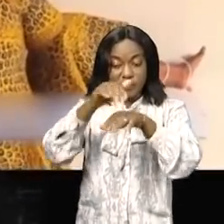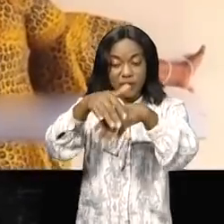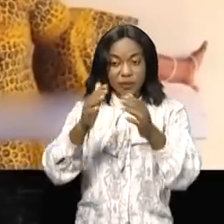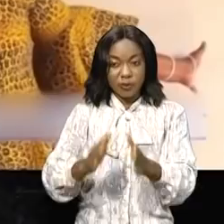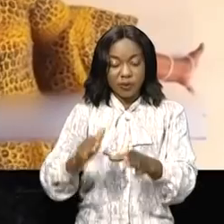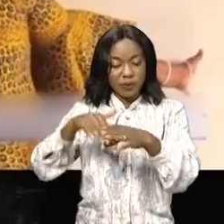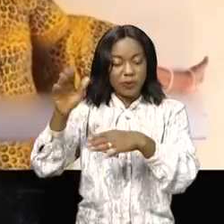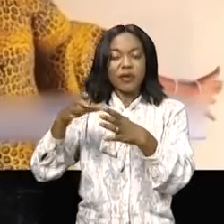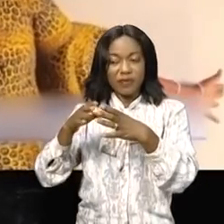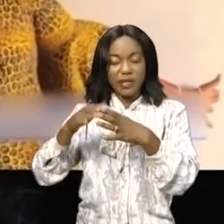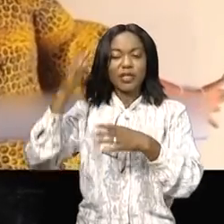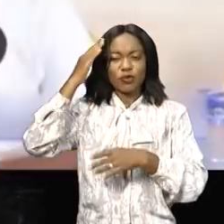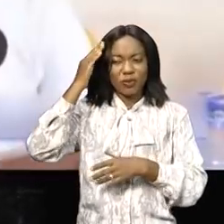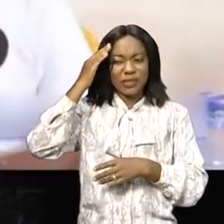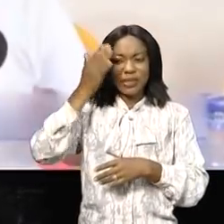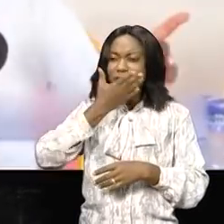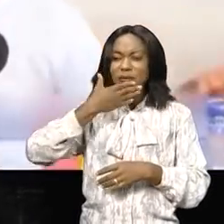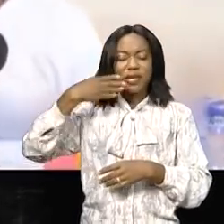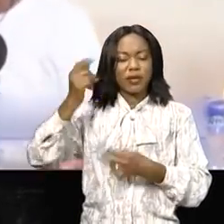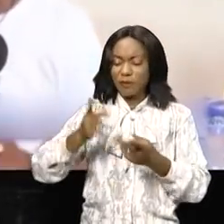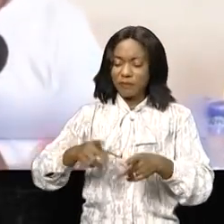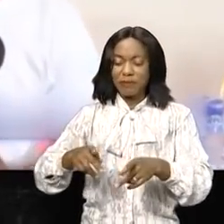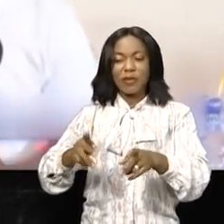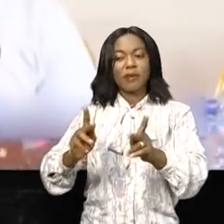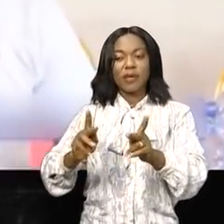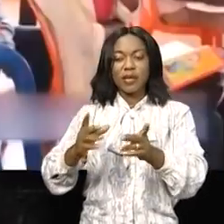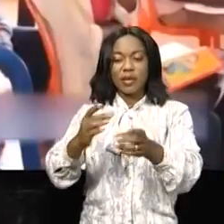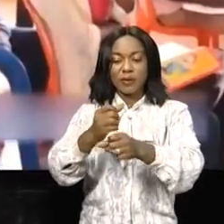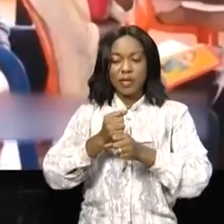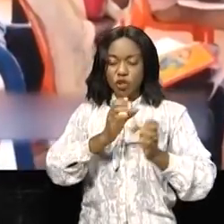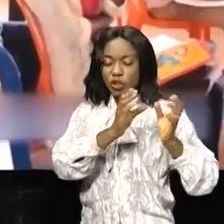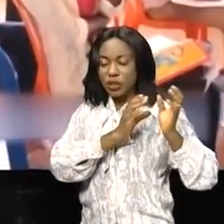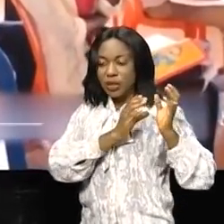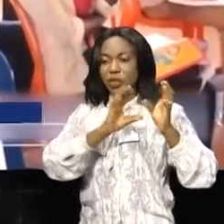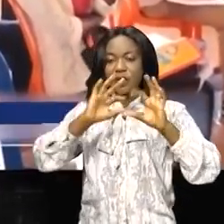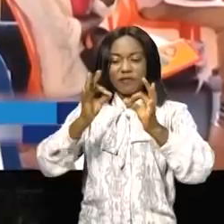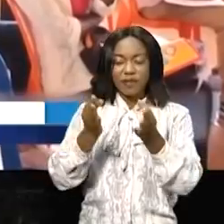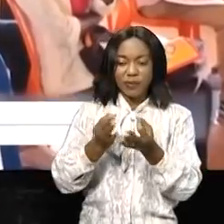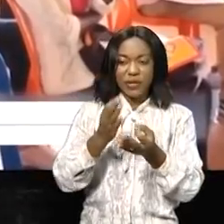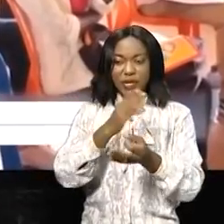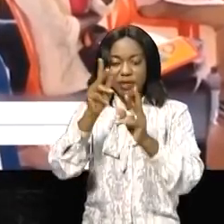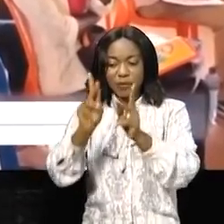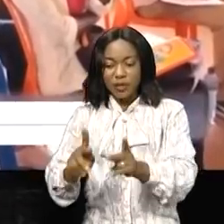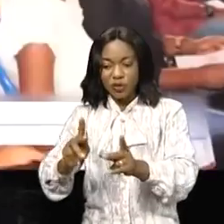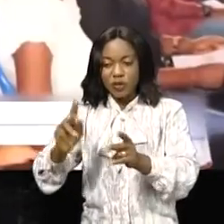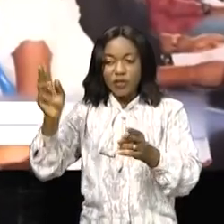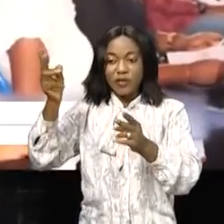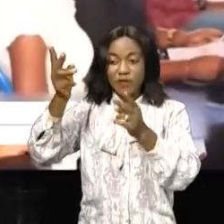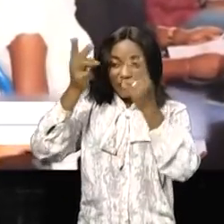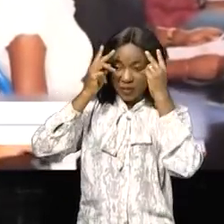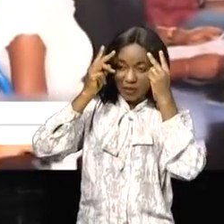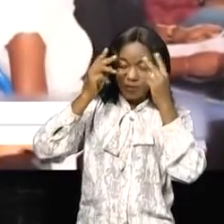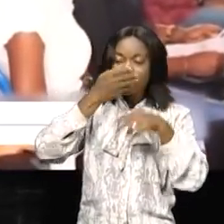sortis avec des connaissances qui vont leur permettre de prendre correctement en charge des familles et des personnes victimes du coronavirus